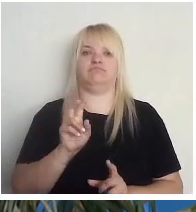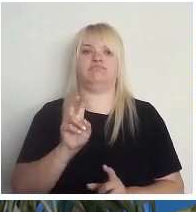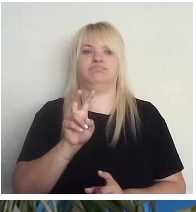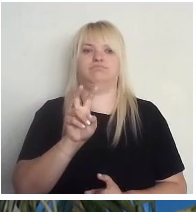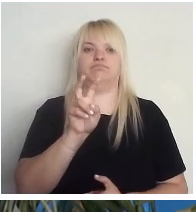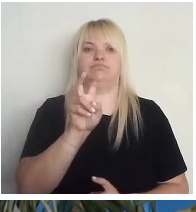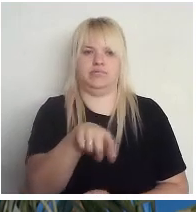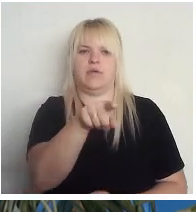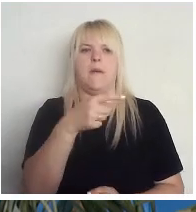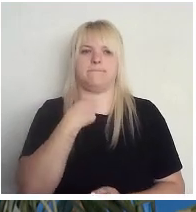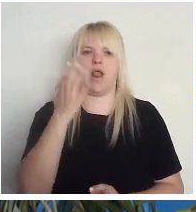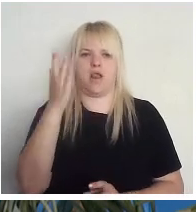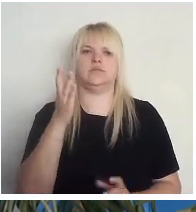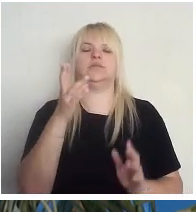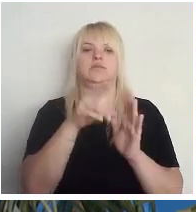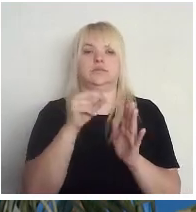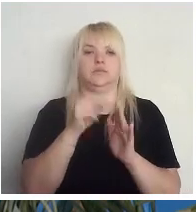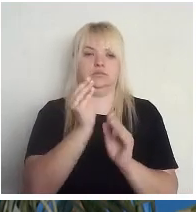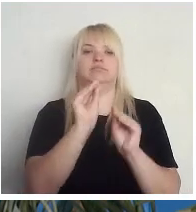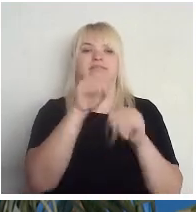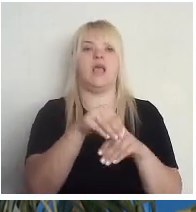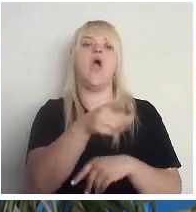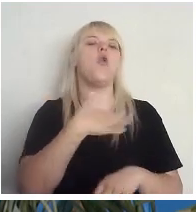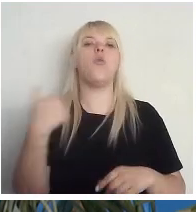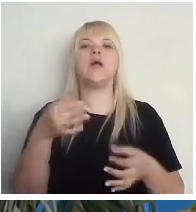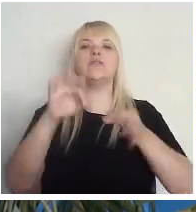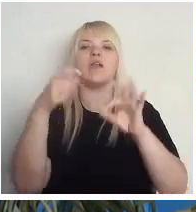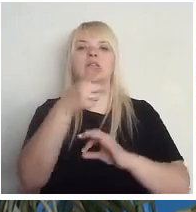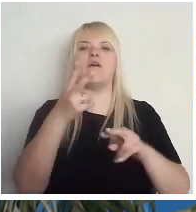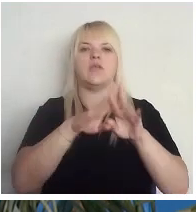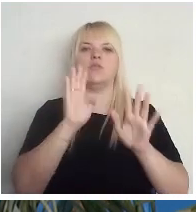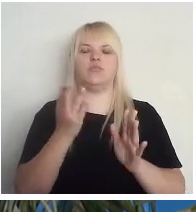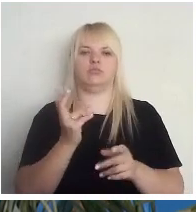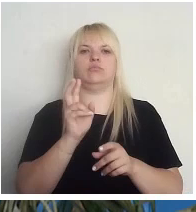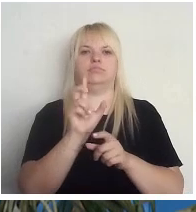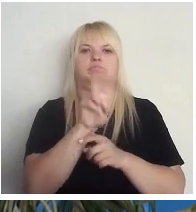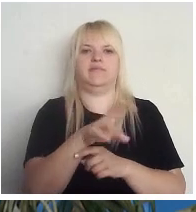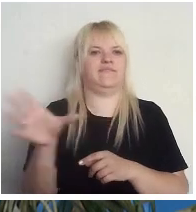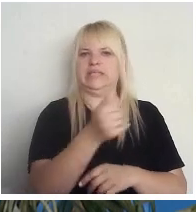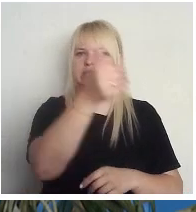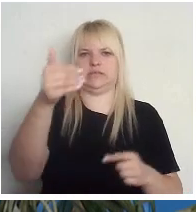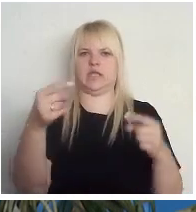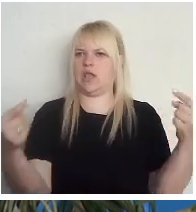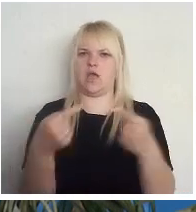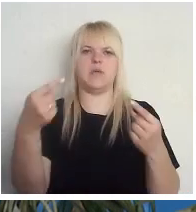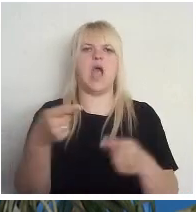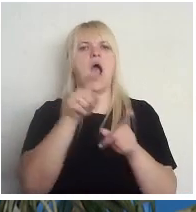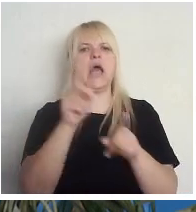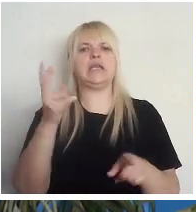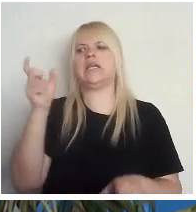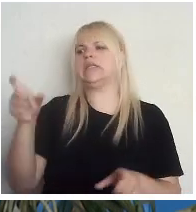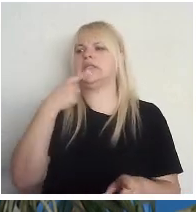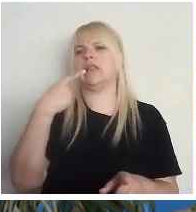balsi, tad, protams, ir ļoti svarīgi, lai tā vieta ir pieejama visiem. Tā kā tu arī Kristīne minēja, ka